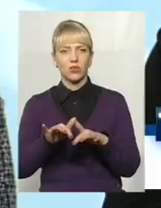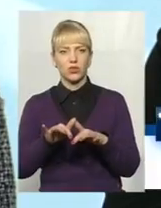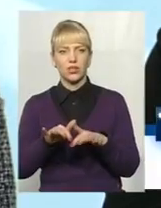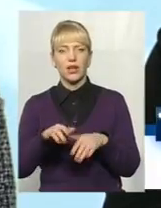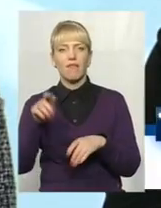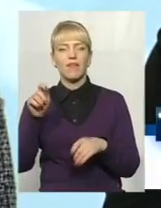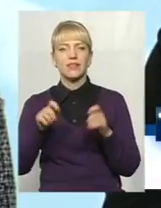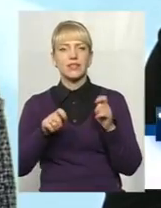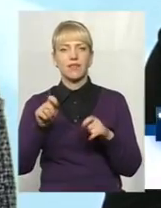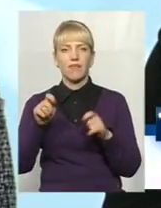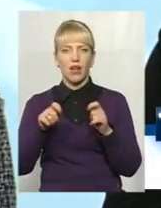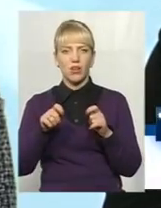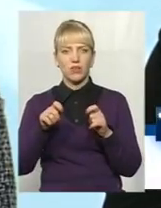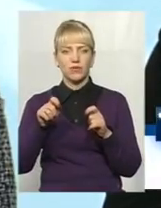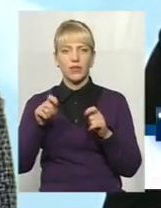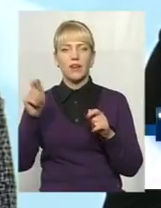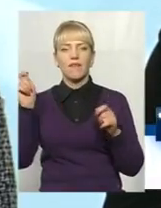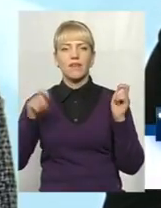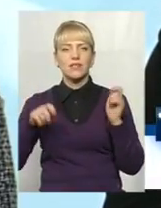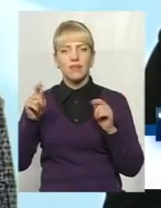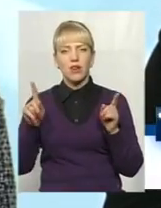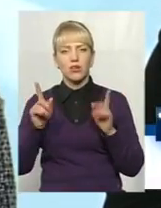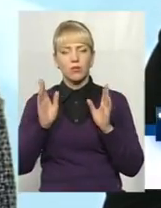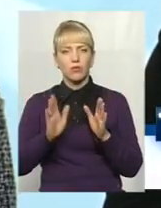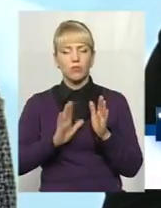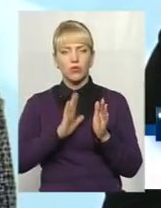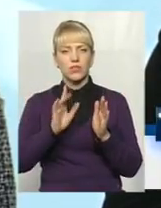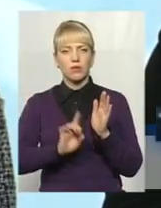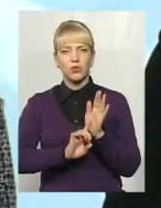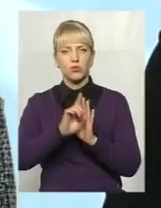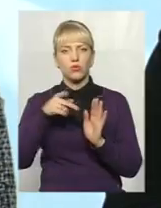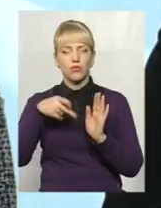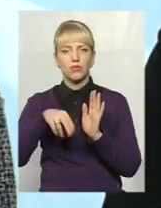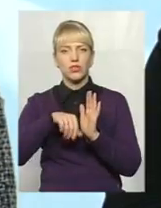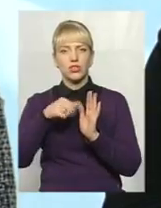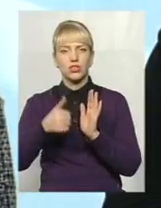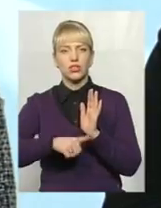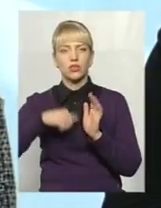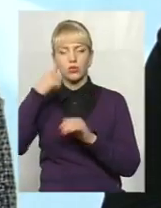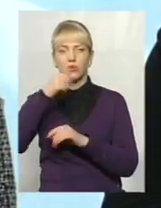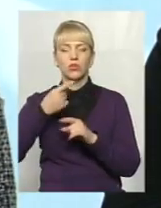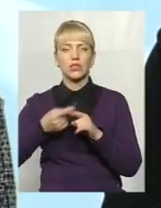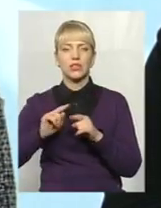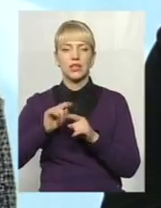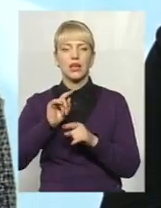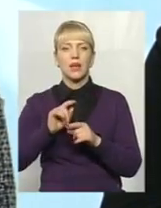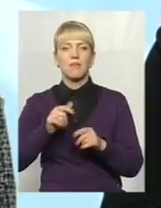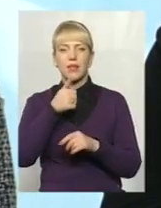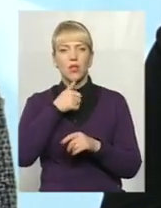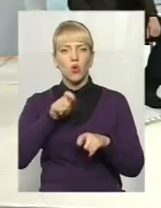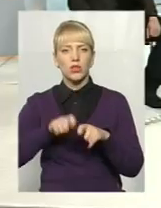який був започаткований в 2016 році. Тобто це пілотний проєкт,